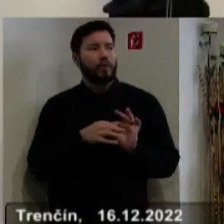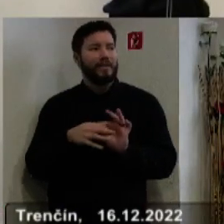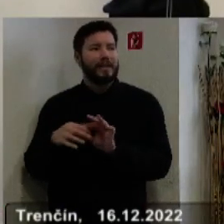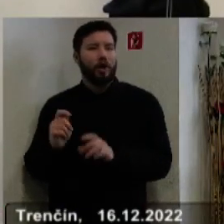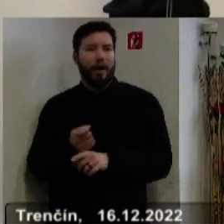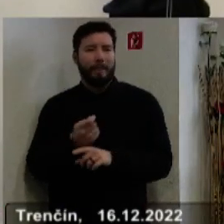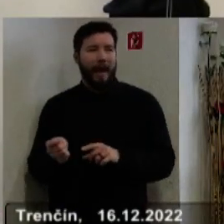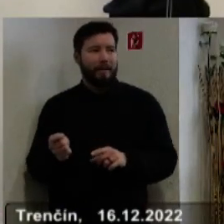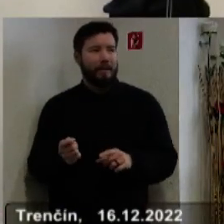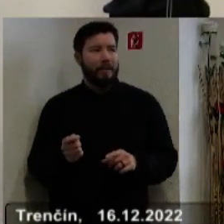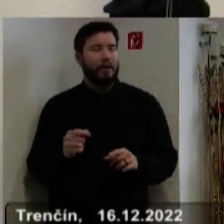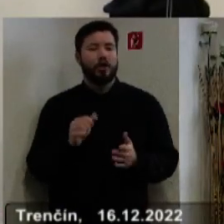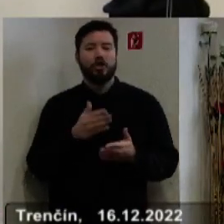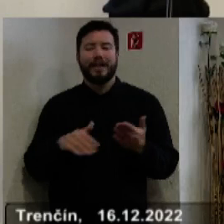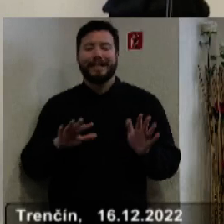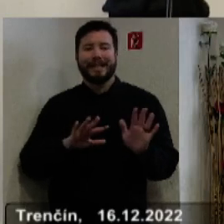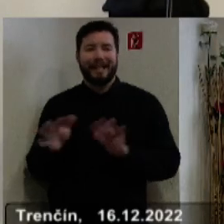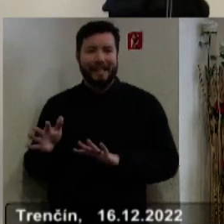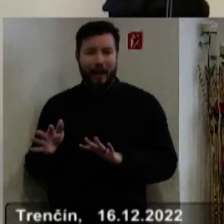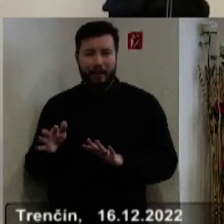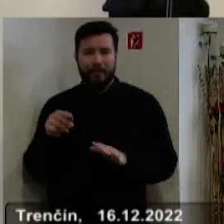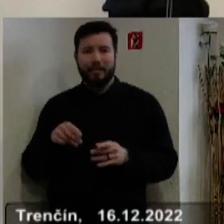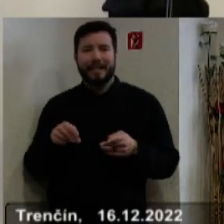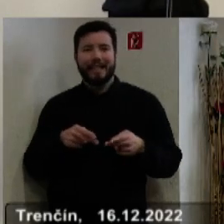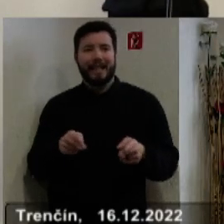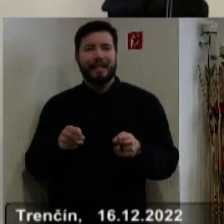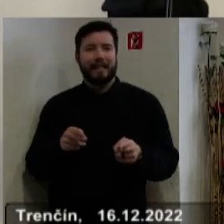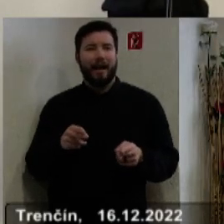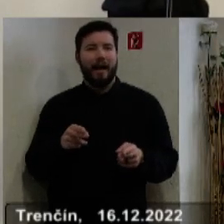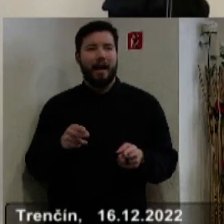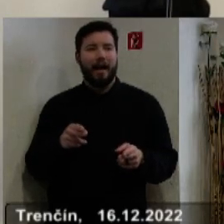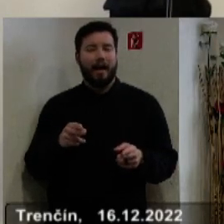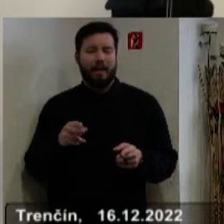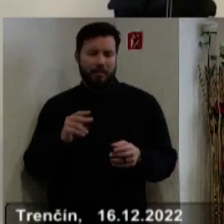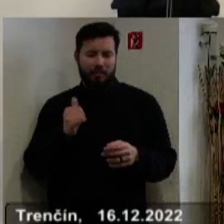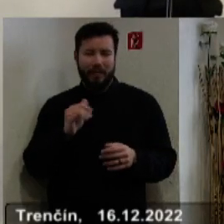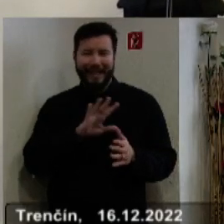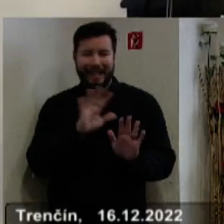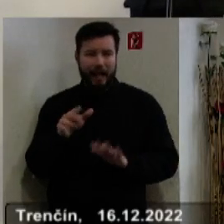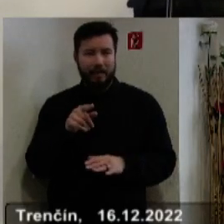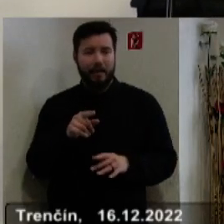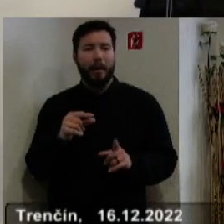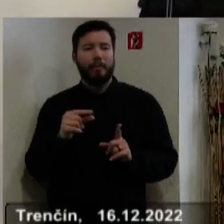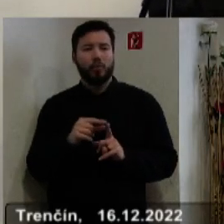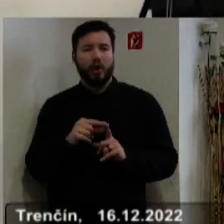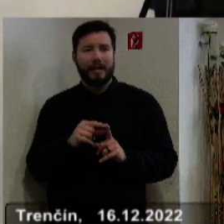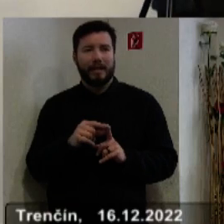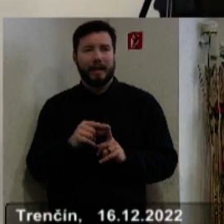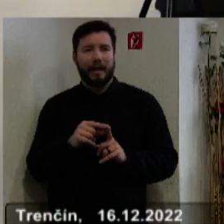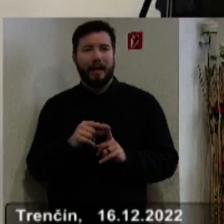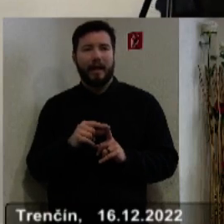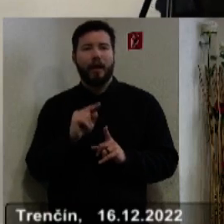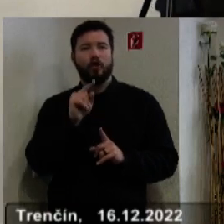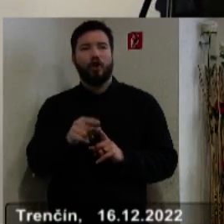na budúci rok tej položke 10, alebo tej ceste pod položkou 10 sa v Prúžine zmení, teda nie